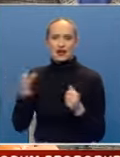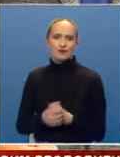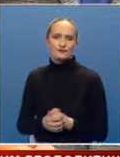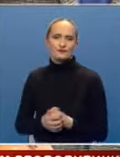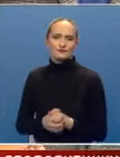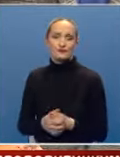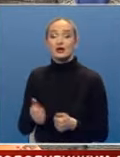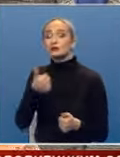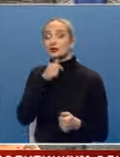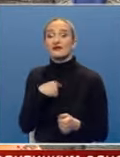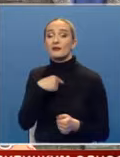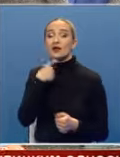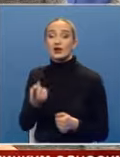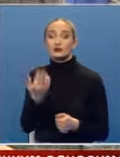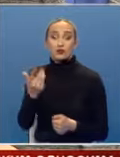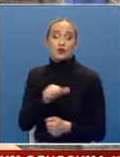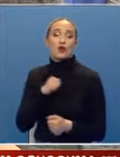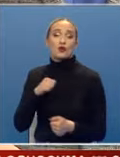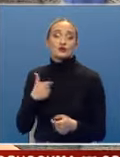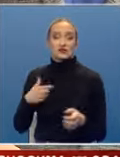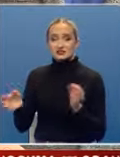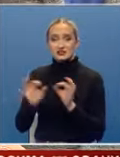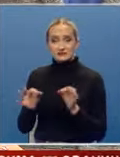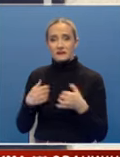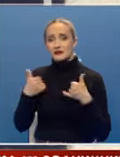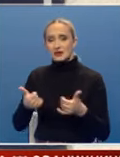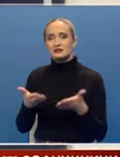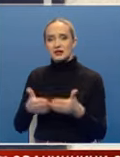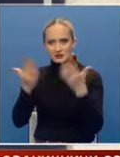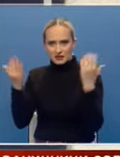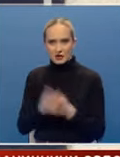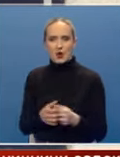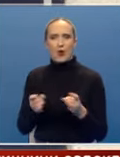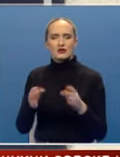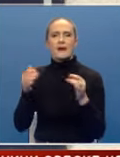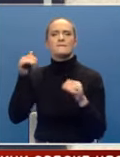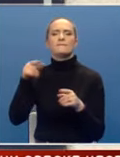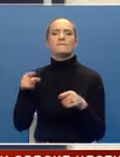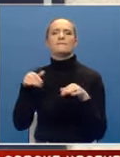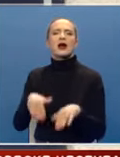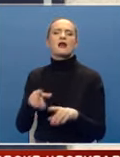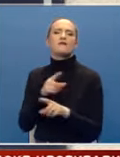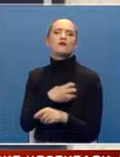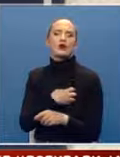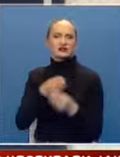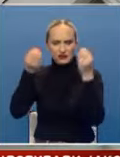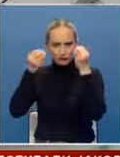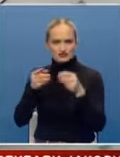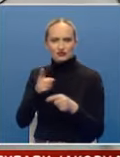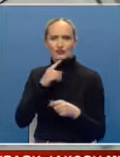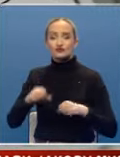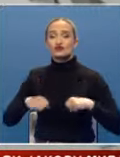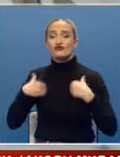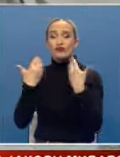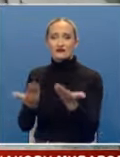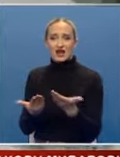I šta da vam kažem, na toliko godina sretna sam danas taj dan. Ulica Palih boraca posvećena je onima koji su život